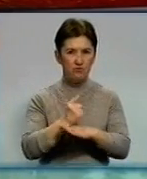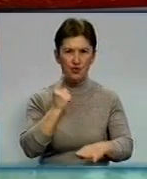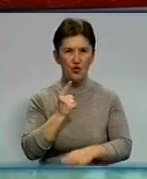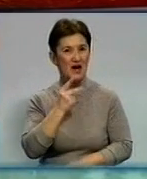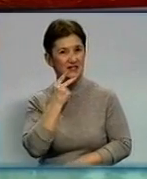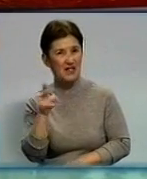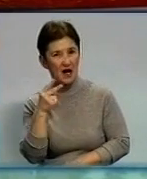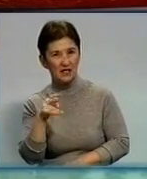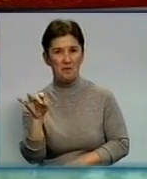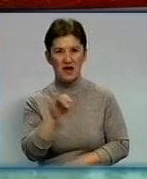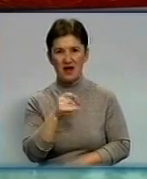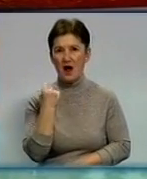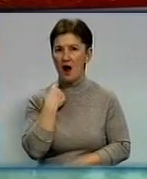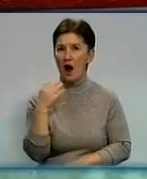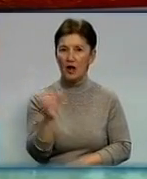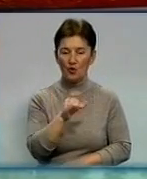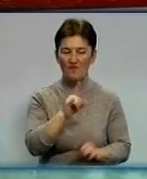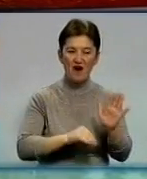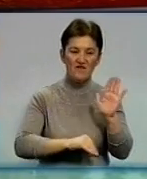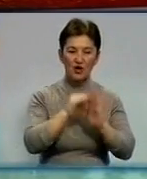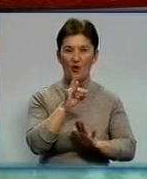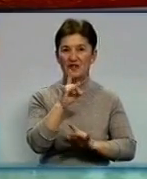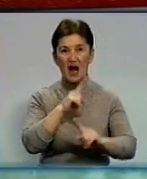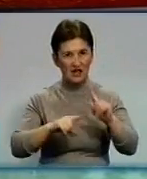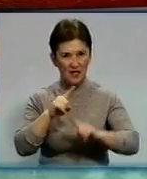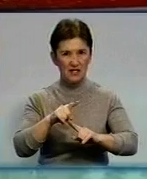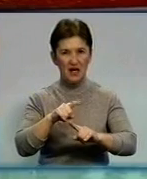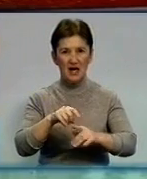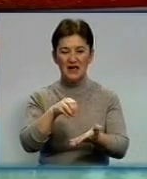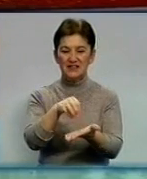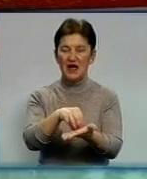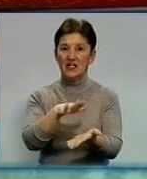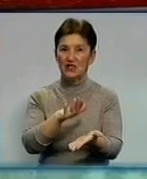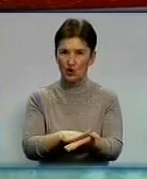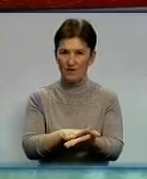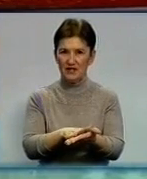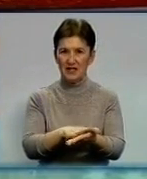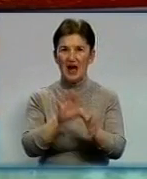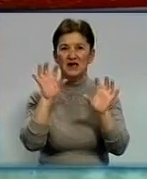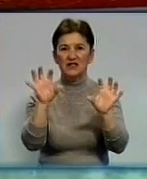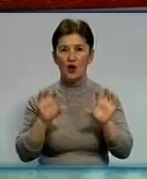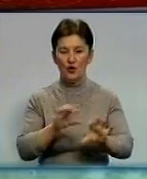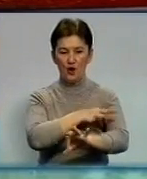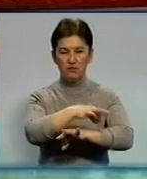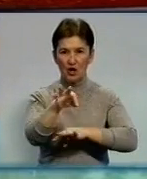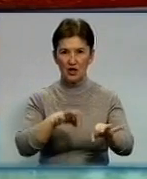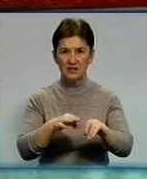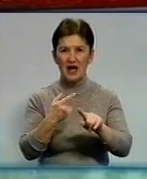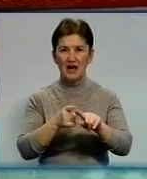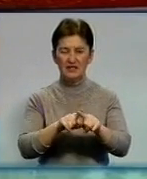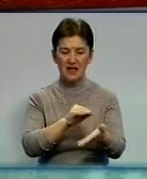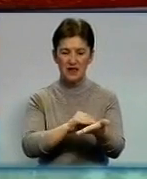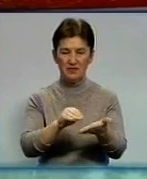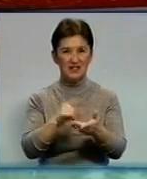алкоголю оголосили народні депутати. Верховній Раді України зареєстрований законопроект, яким пропонується заборонити продаж алкогольних напоївів